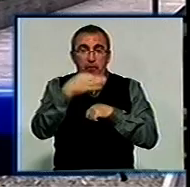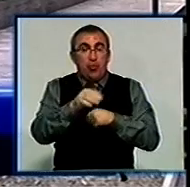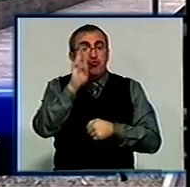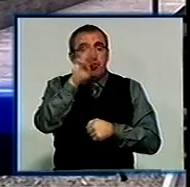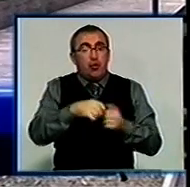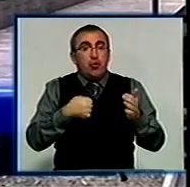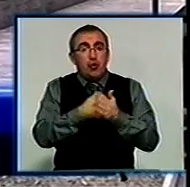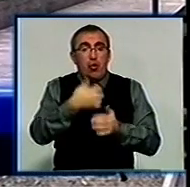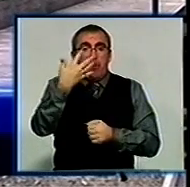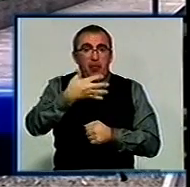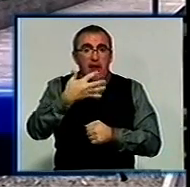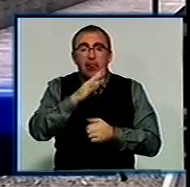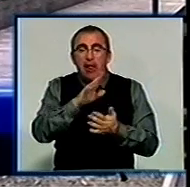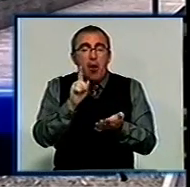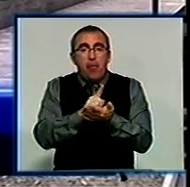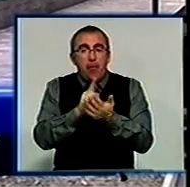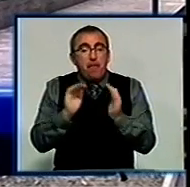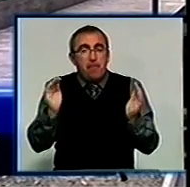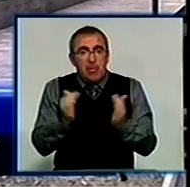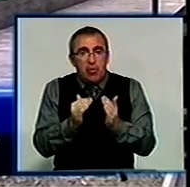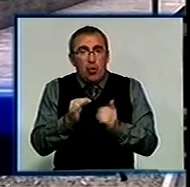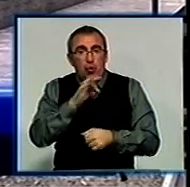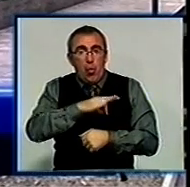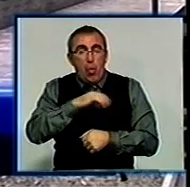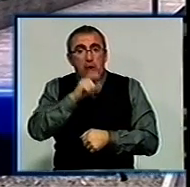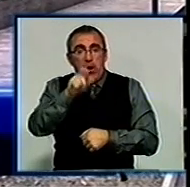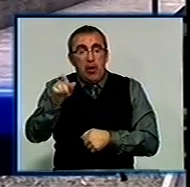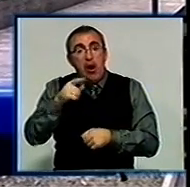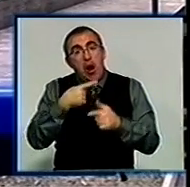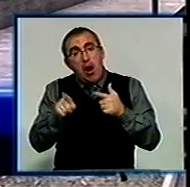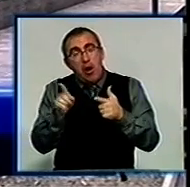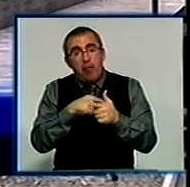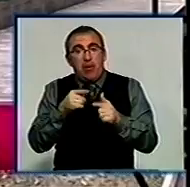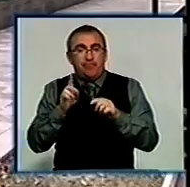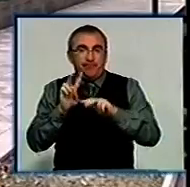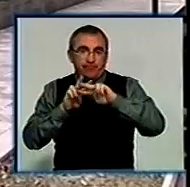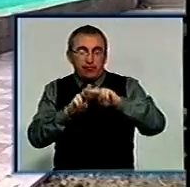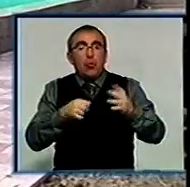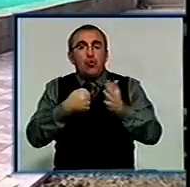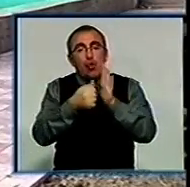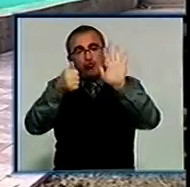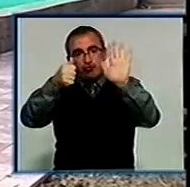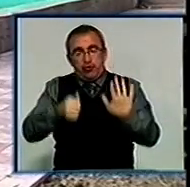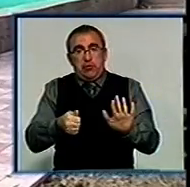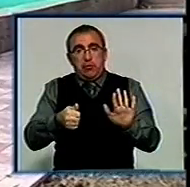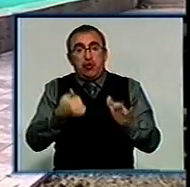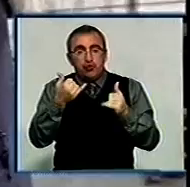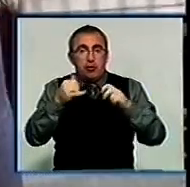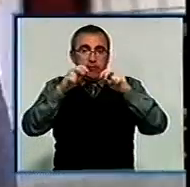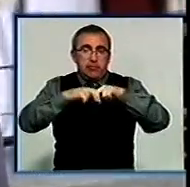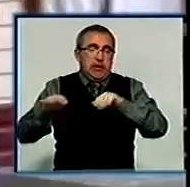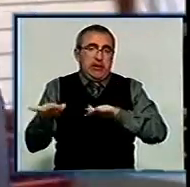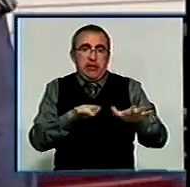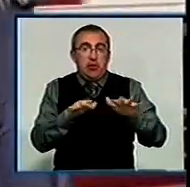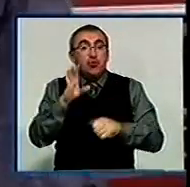штрафу до 50 неоподаткованих мінімумів доходів громадян або арештом на строк до 6 місяців. Наразі тривають слідчі дії.